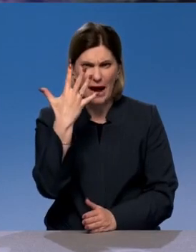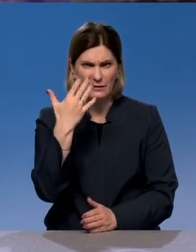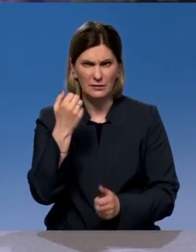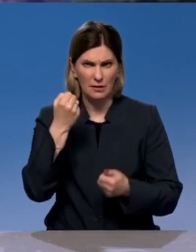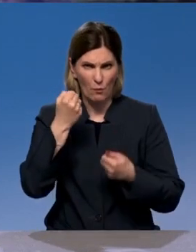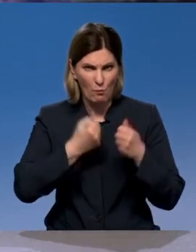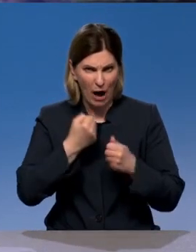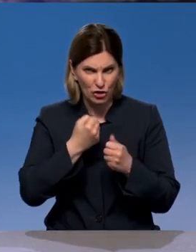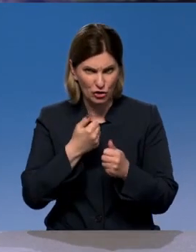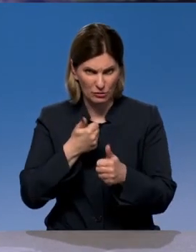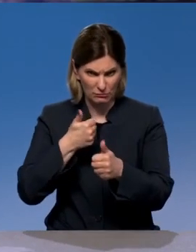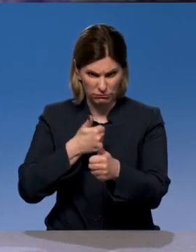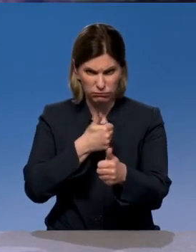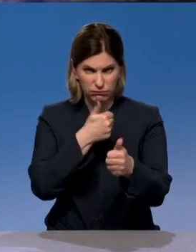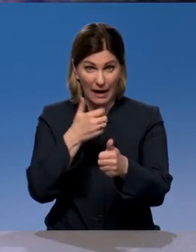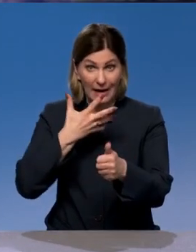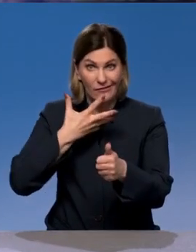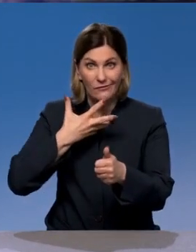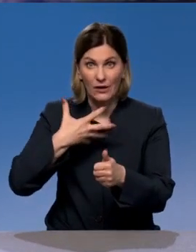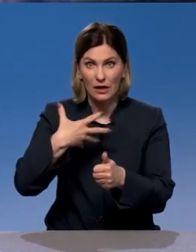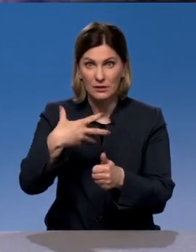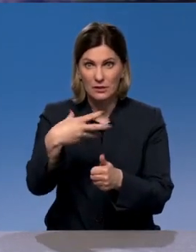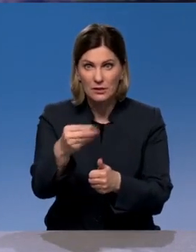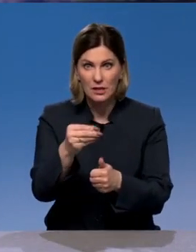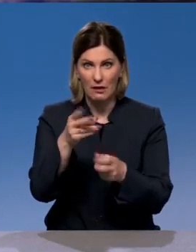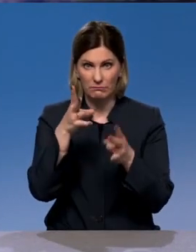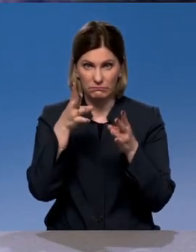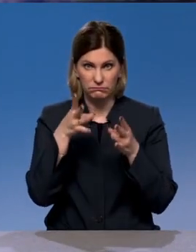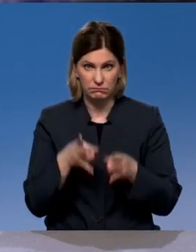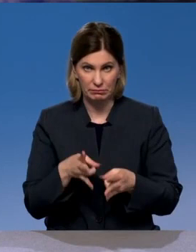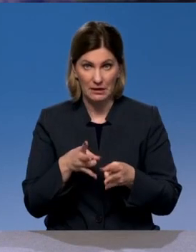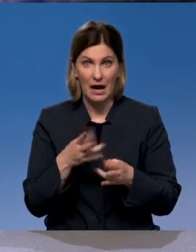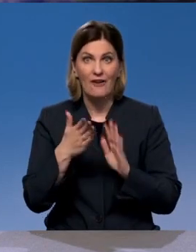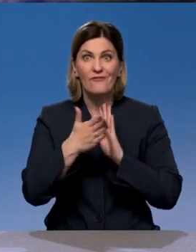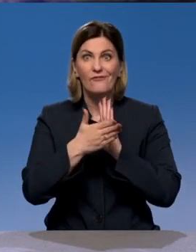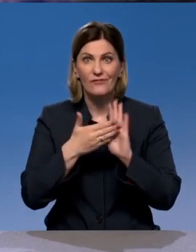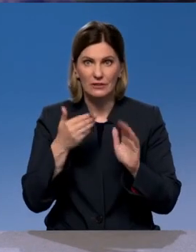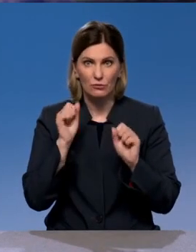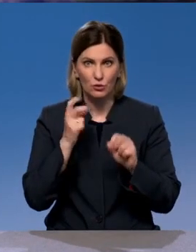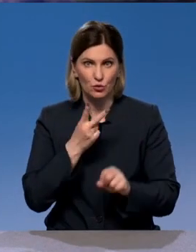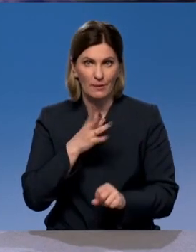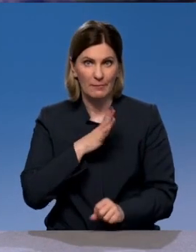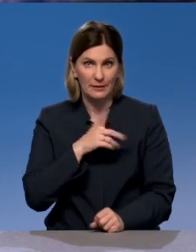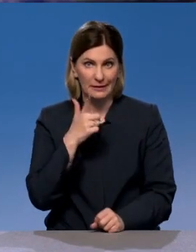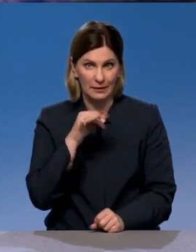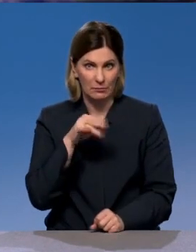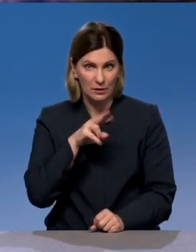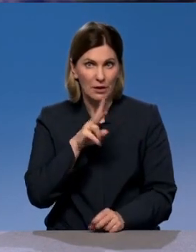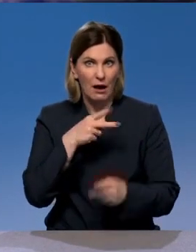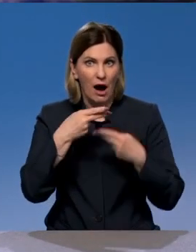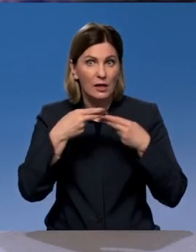повреждения. В принципе, если бы мы вызвали ГИБДД, по-хорошему, это фактически можно приравнять к дорожно-транспортному происшествию.